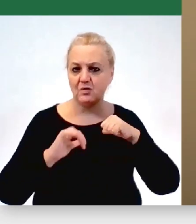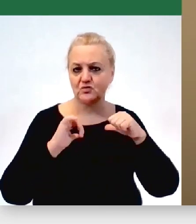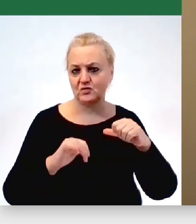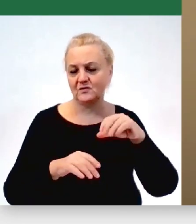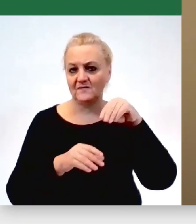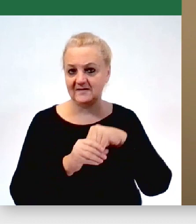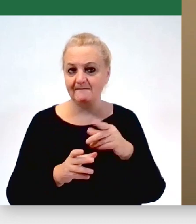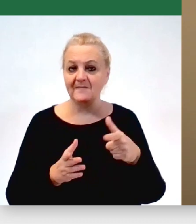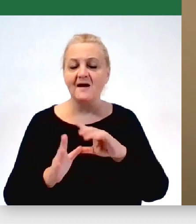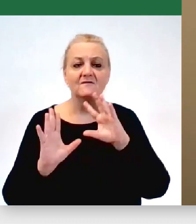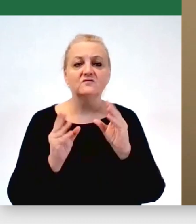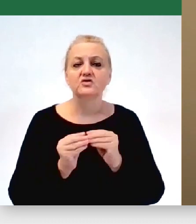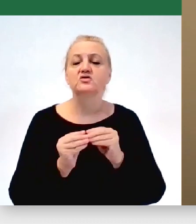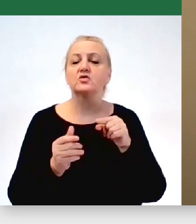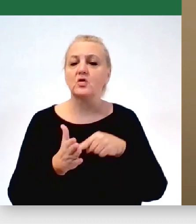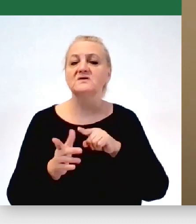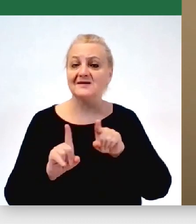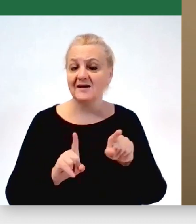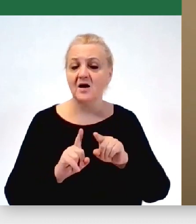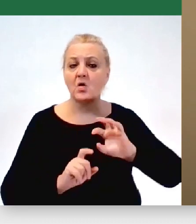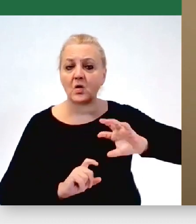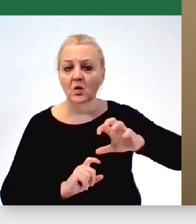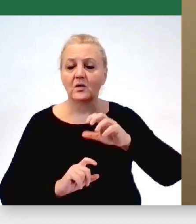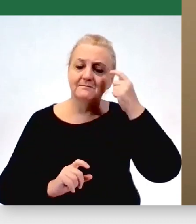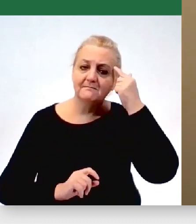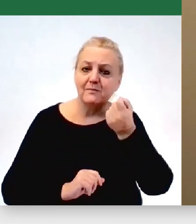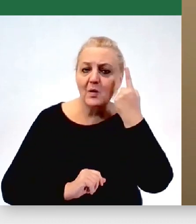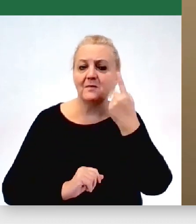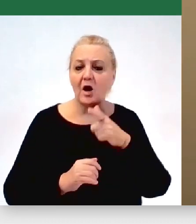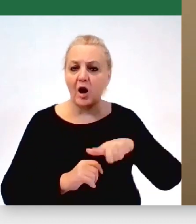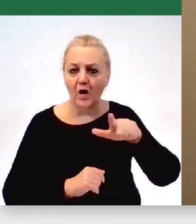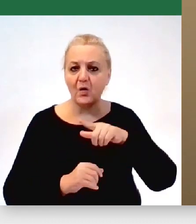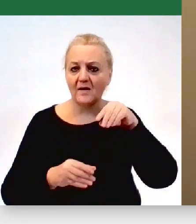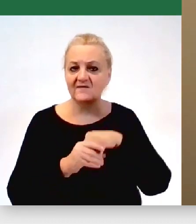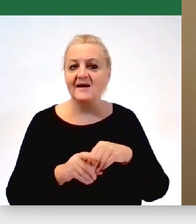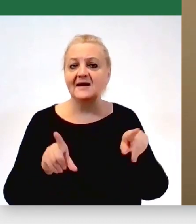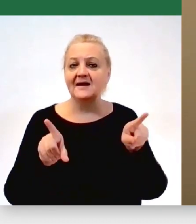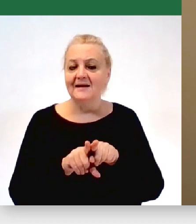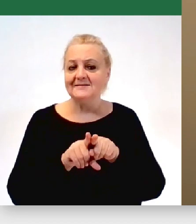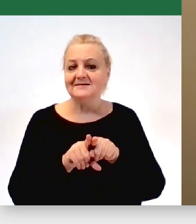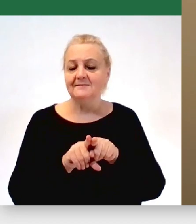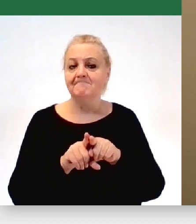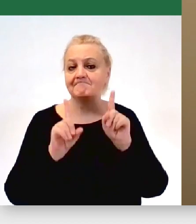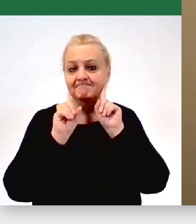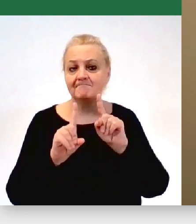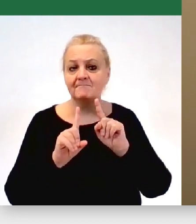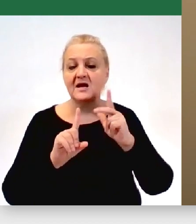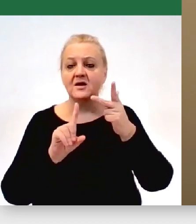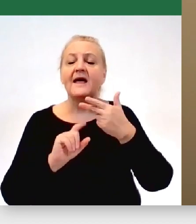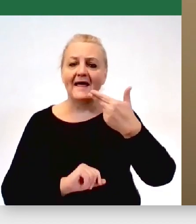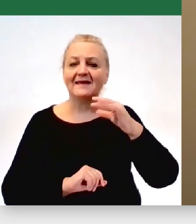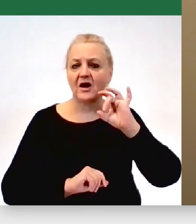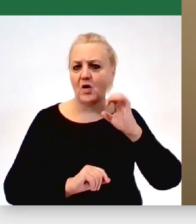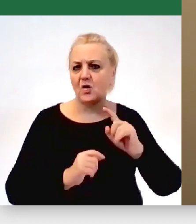tego wszystkiego, czyli grup inicjatyw lokalnych i też tak naprawdę trzeciego sektora, bo to też